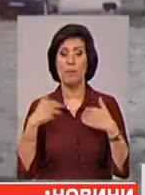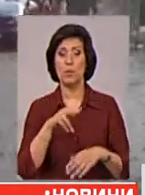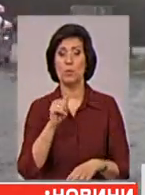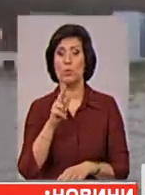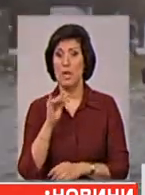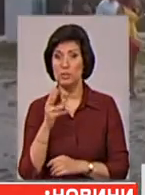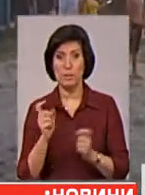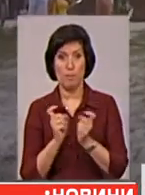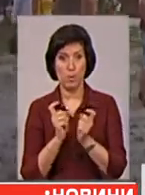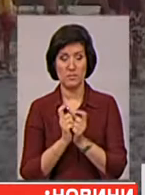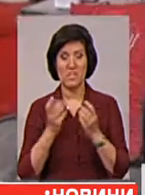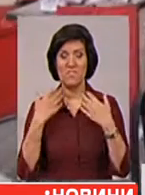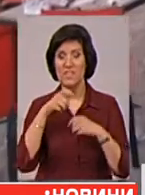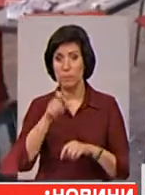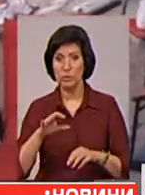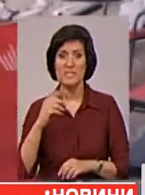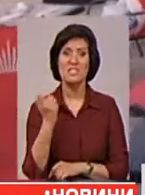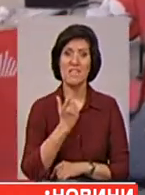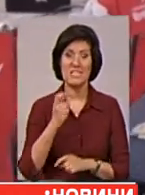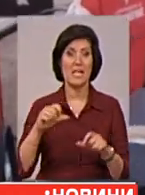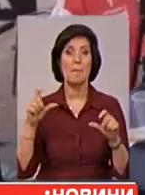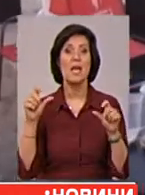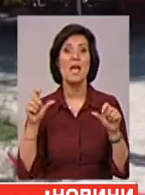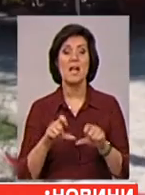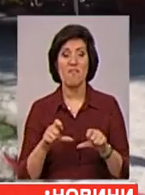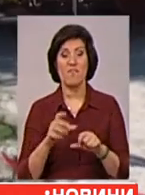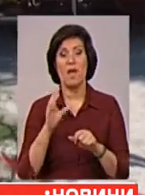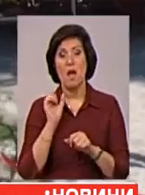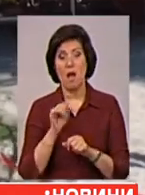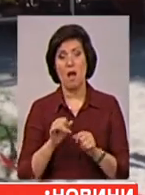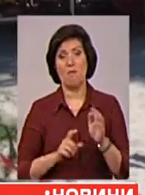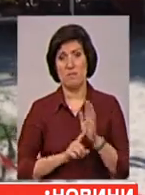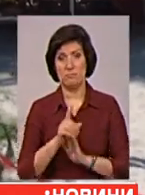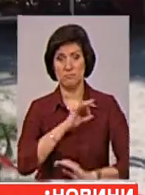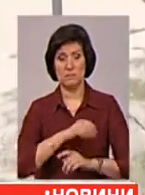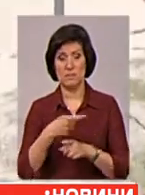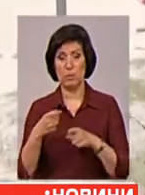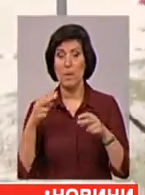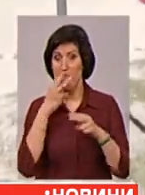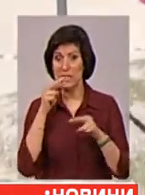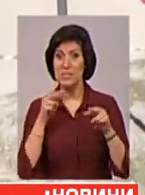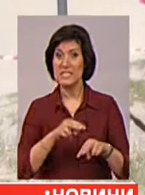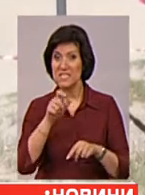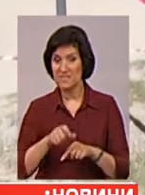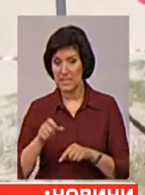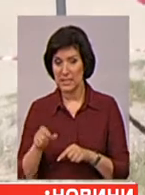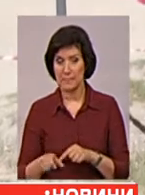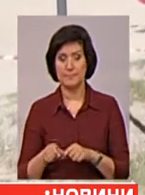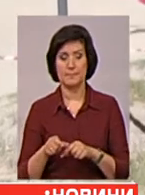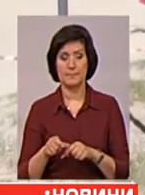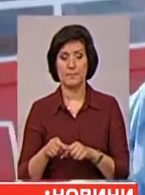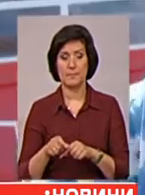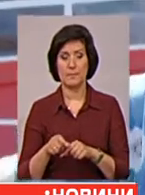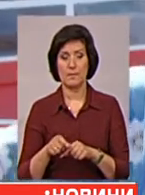Дублянщина. Посварилися відпочивальники із власниками кафе, а в хід пішла зброя. Бачили цей свідк, який в той час відпочивали на узбережжі. От